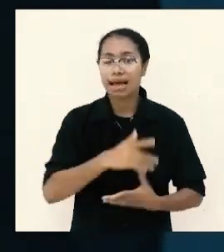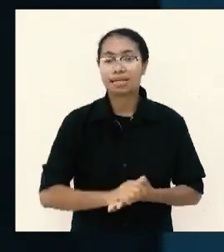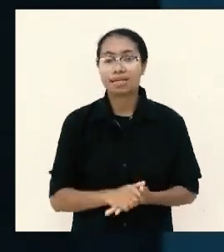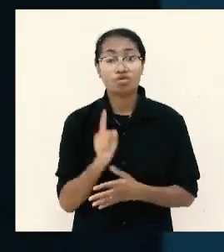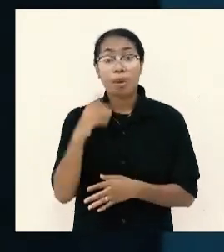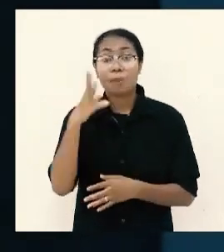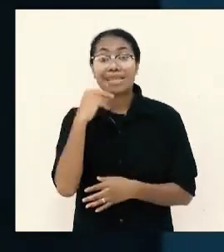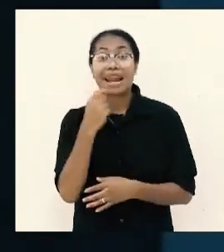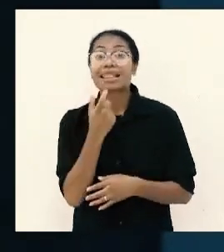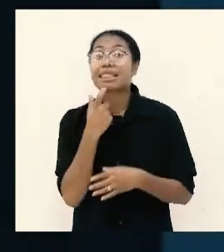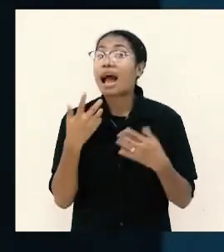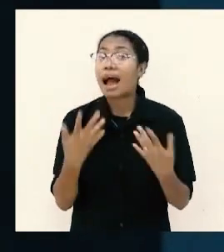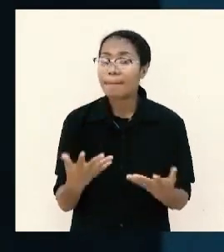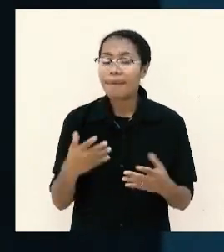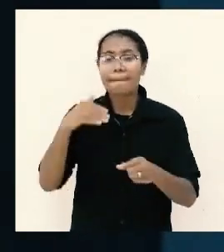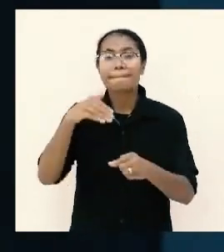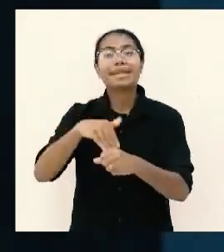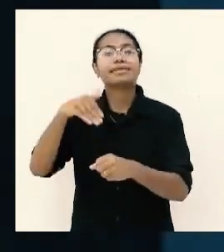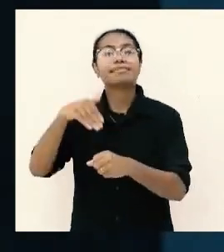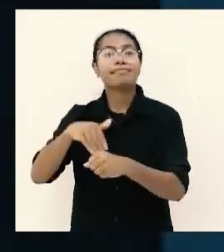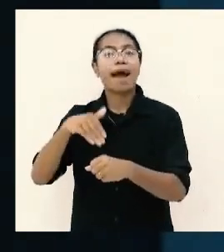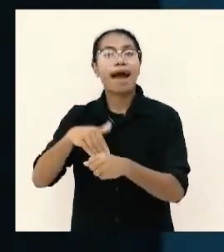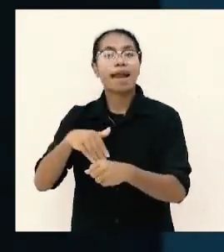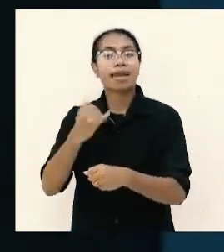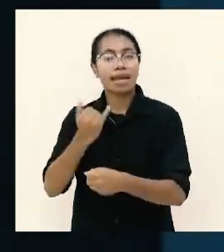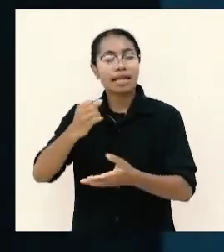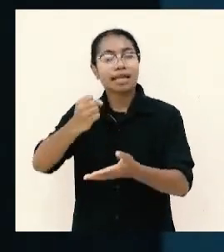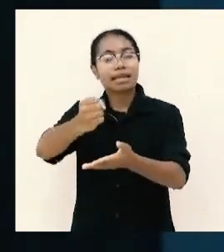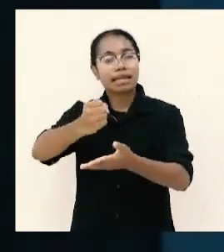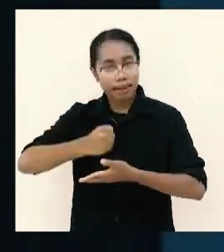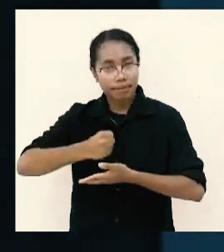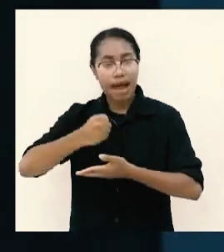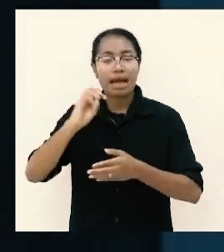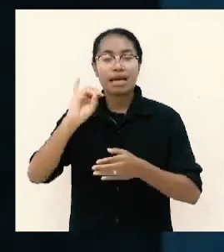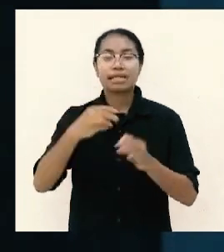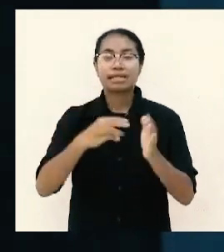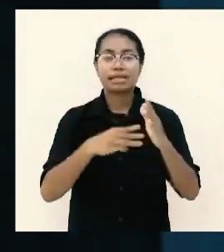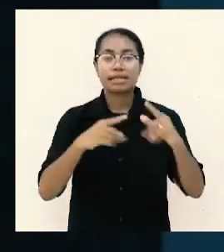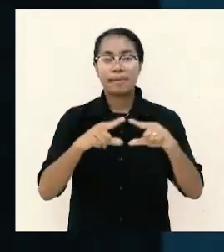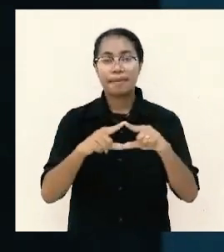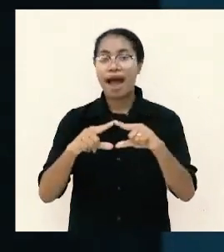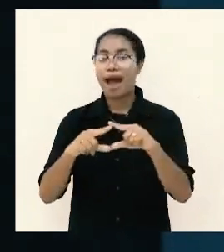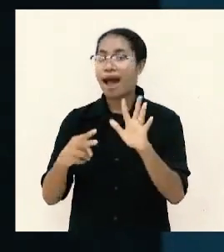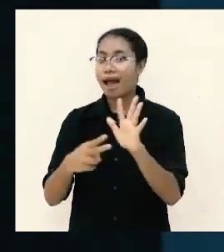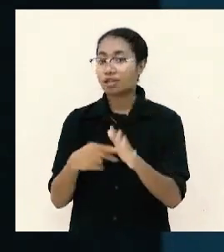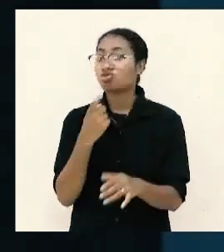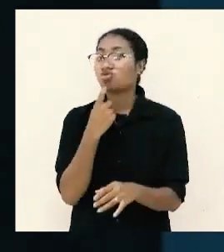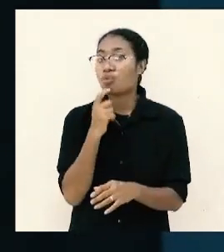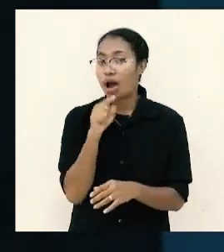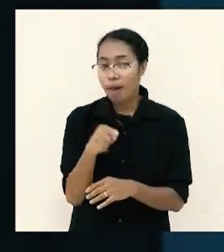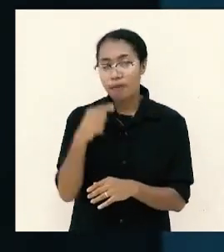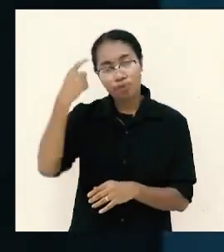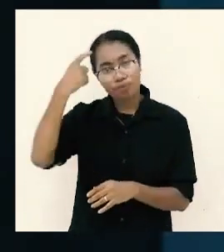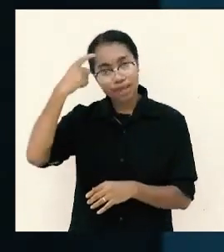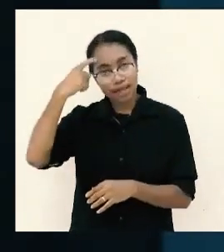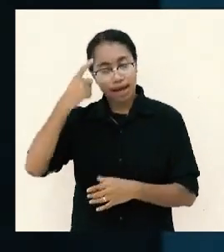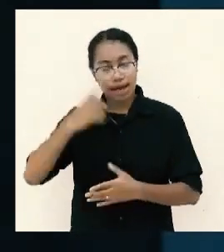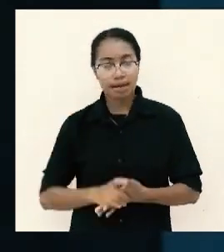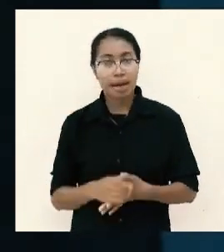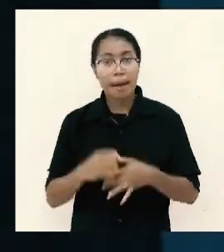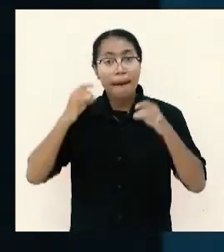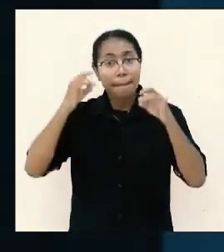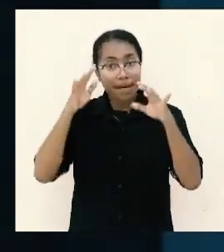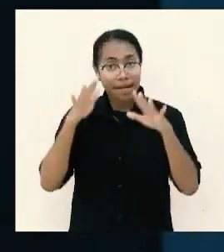persembahan yang diterima dari jemaat Filipi pikirkan berkat Tuhan